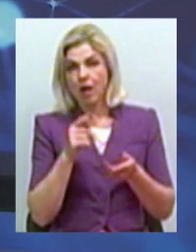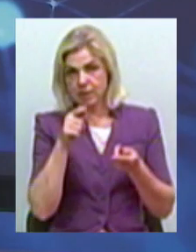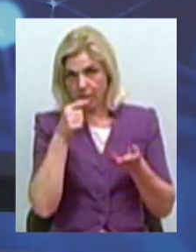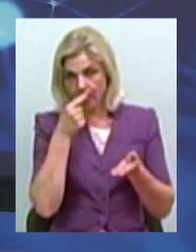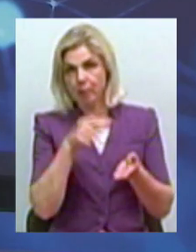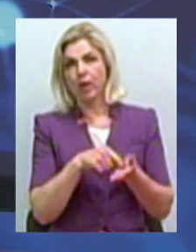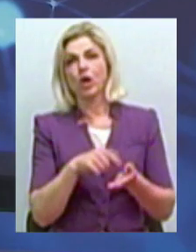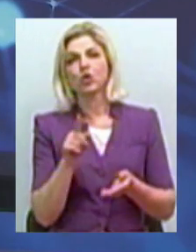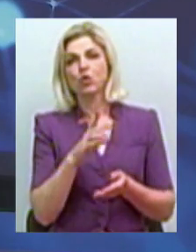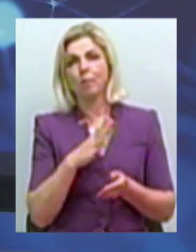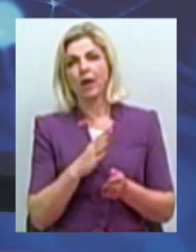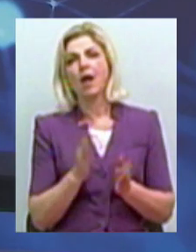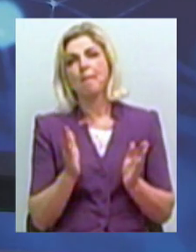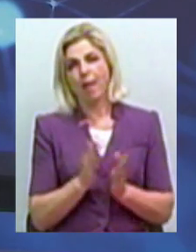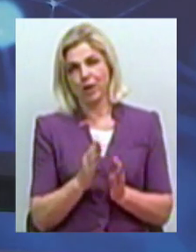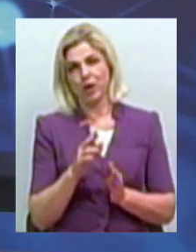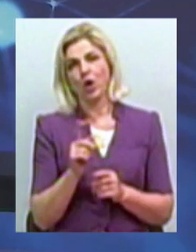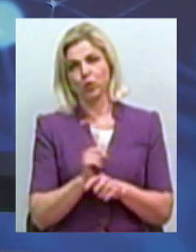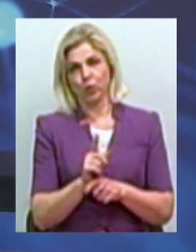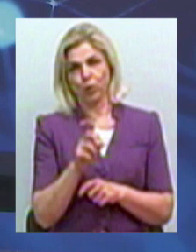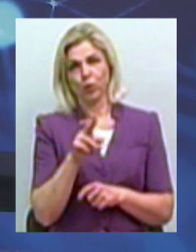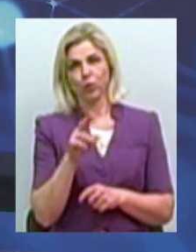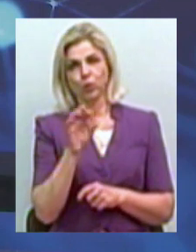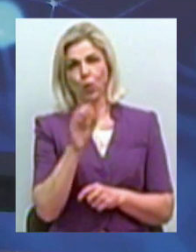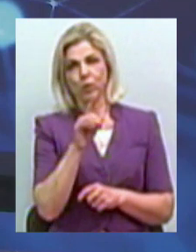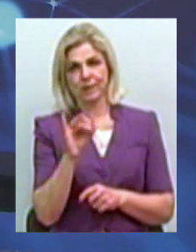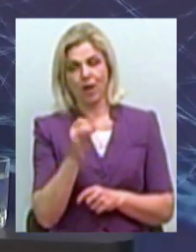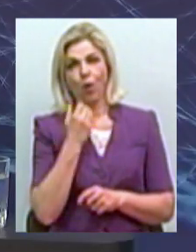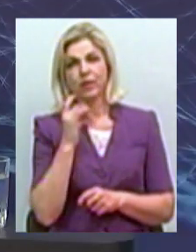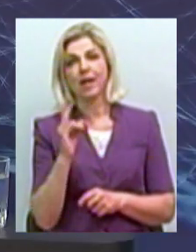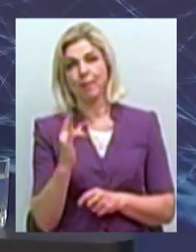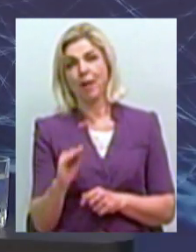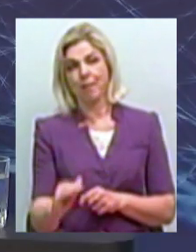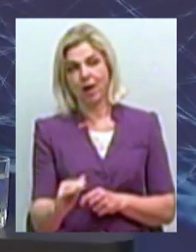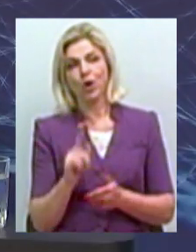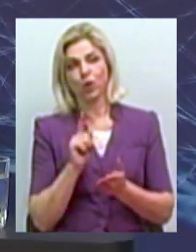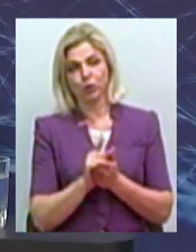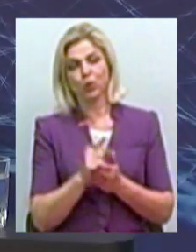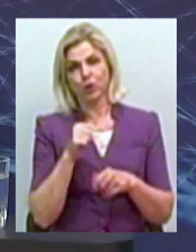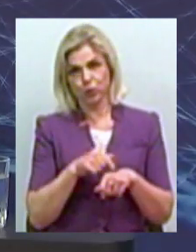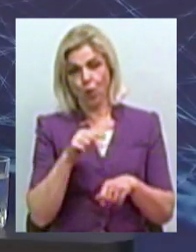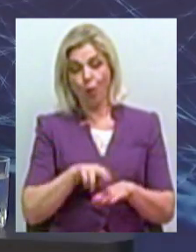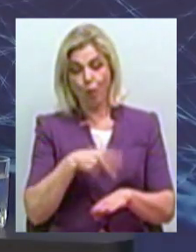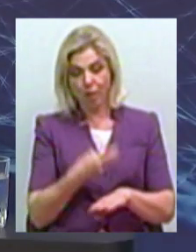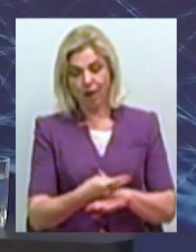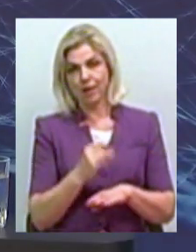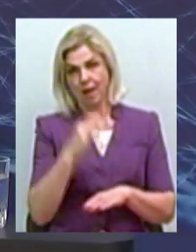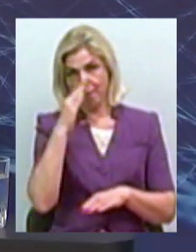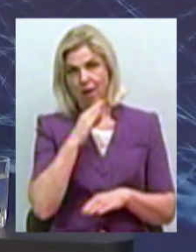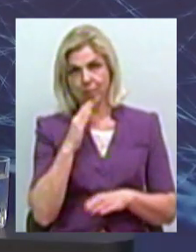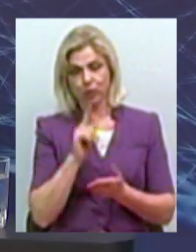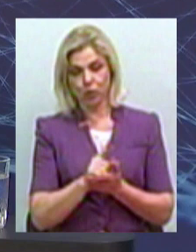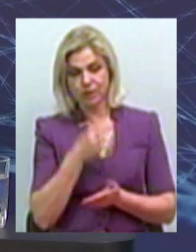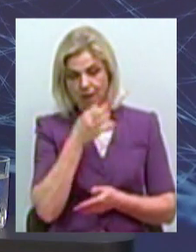щоб в малих дозах, так, Тетяна? В малих дозах, звичайно. Коли дитина маленька, вона впала, і батько з матір'ю мають